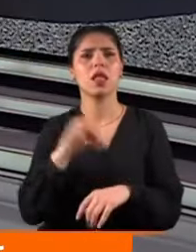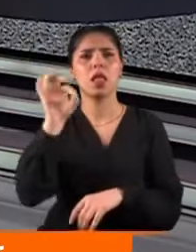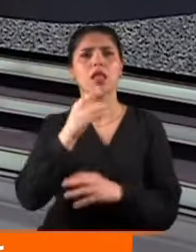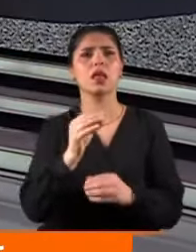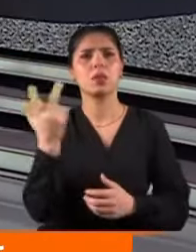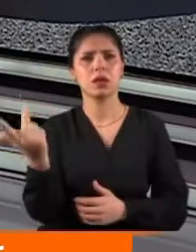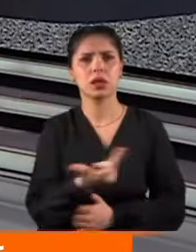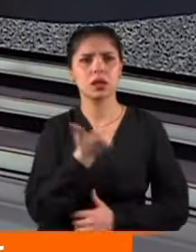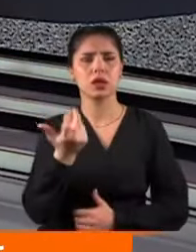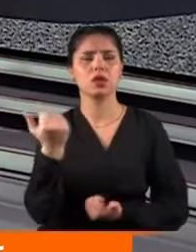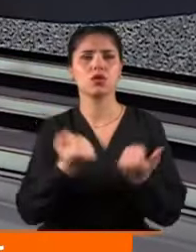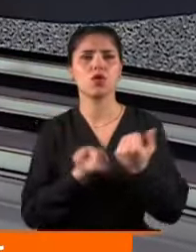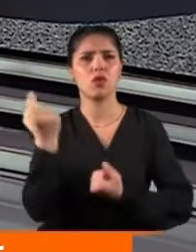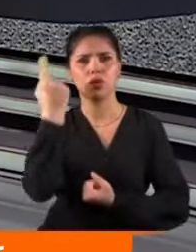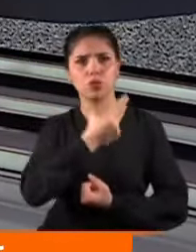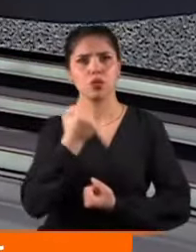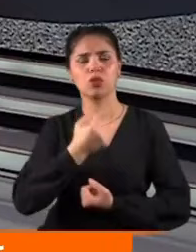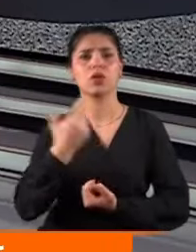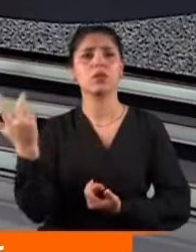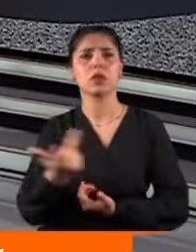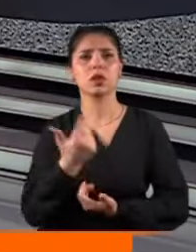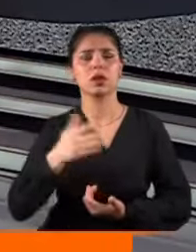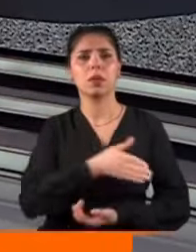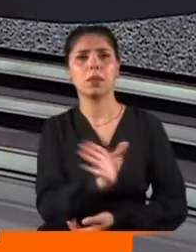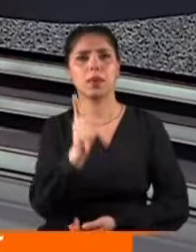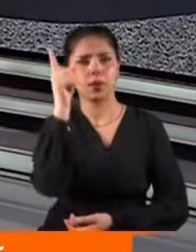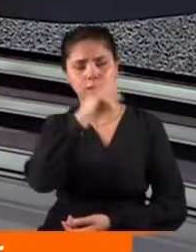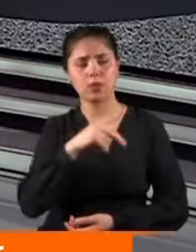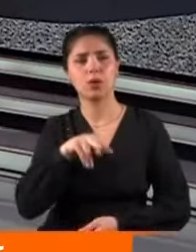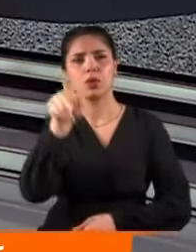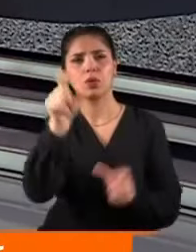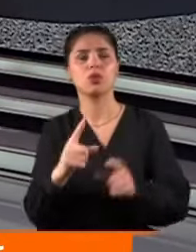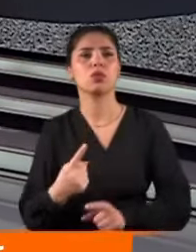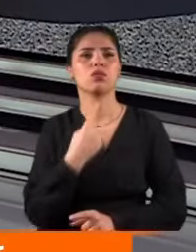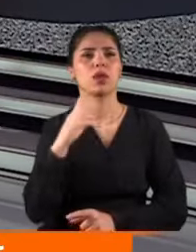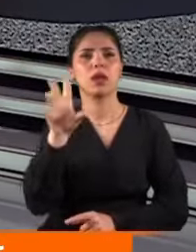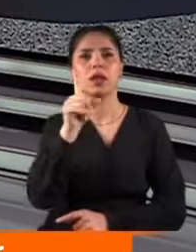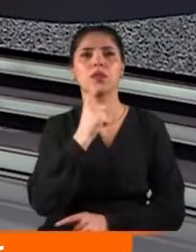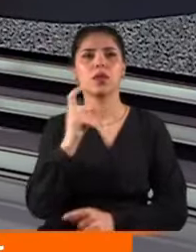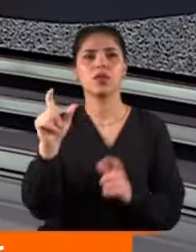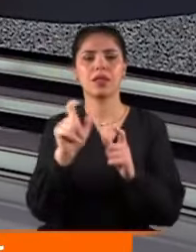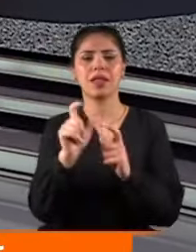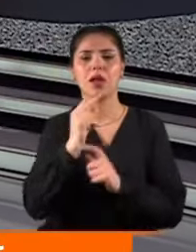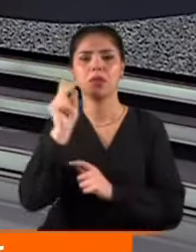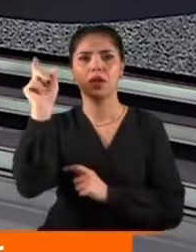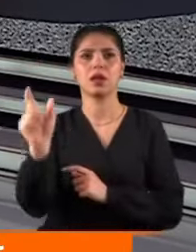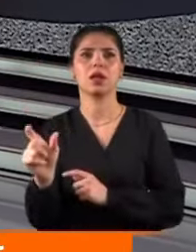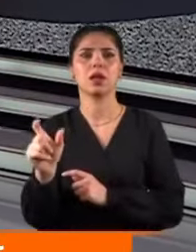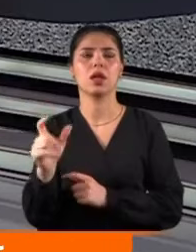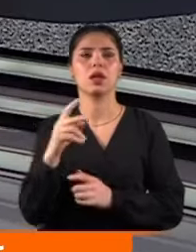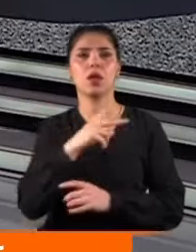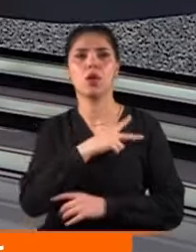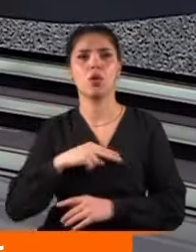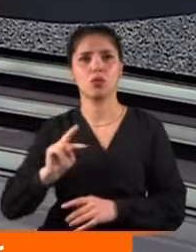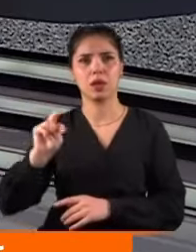yapan, aceleci davranan şoförler. Yattıkları süratli manevralarla yolcuları isyan ettiriyorlar. 51 yaşındaki Serpil Bulut da onlardan biri. Otobüsten